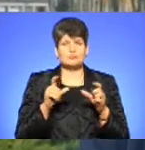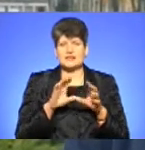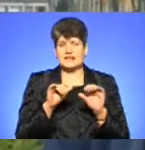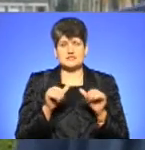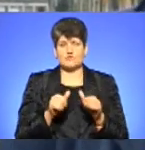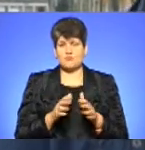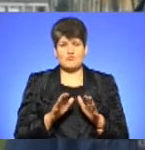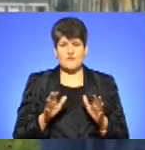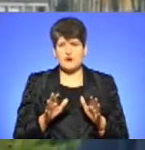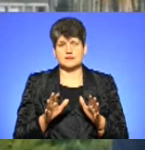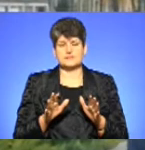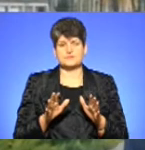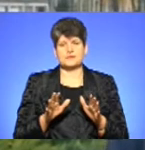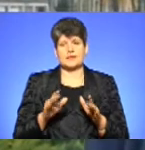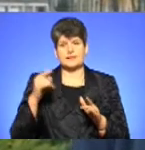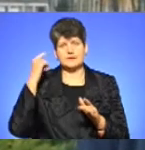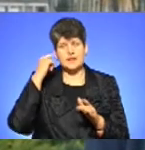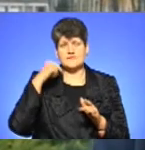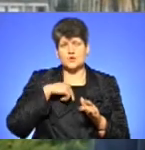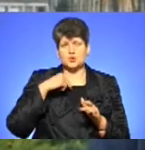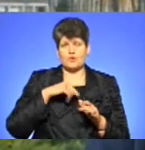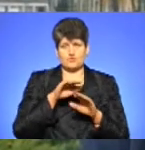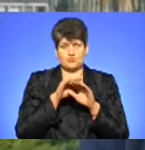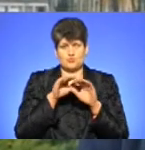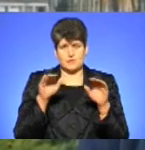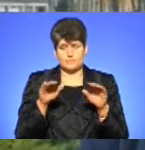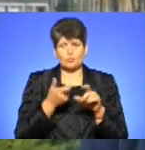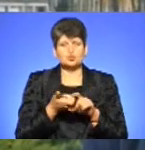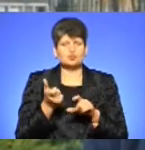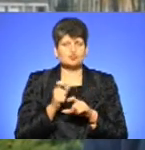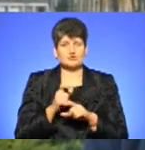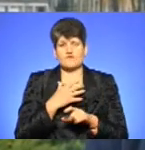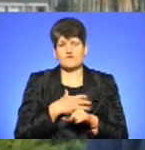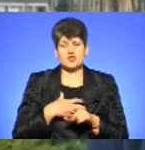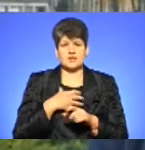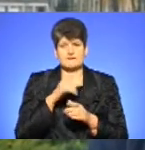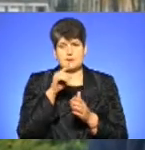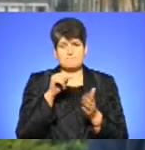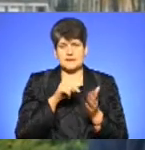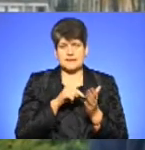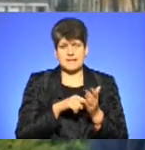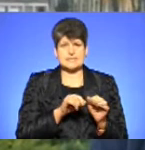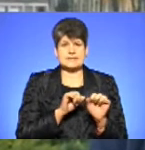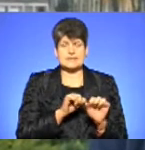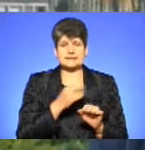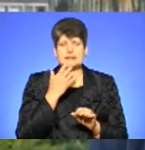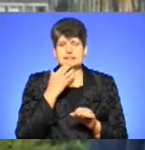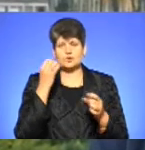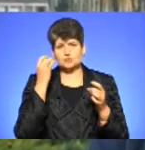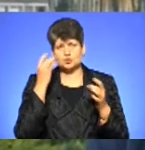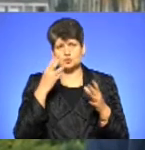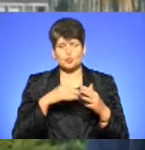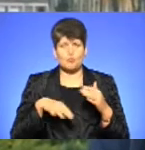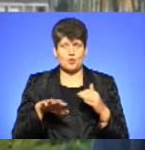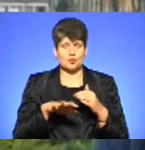особливо, скажімо, на такому філософському рівні, тому дуже важливе питання захисту національного культурного